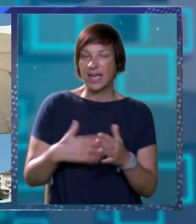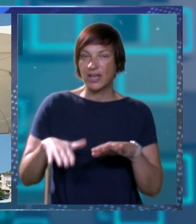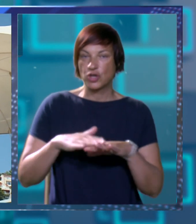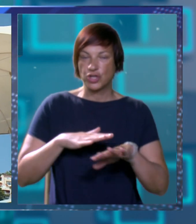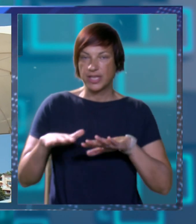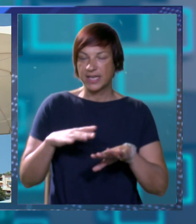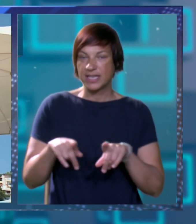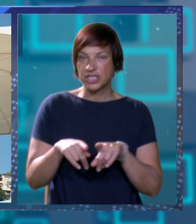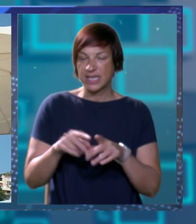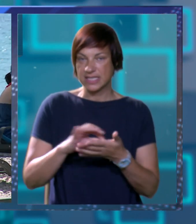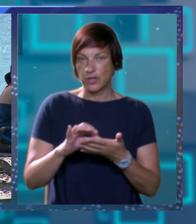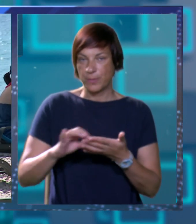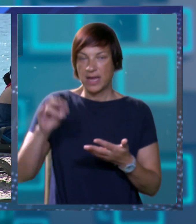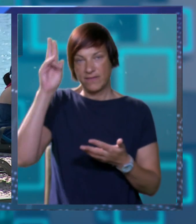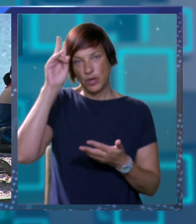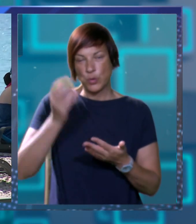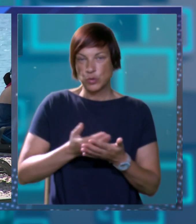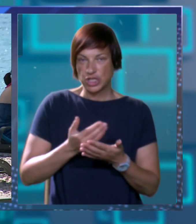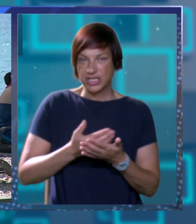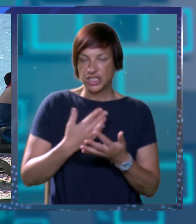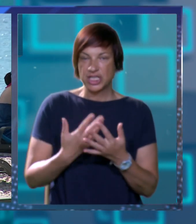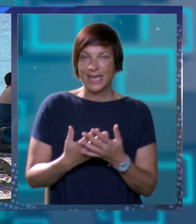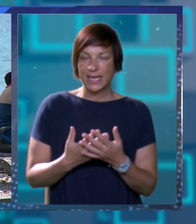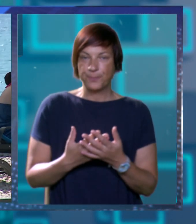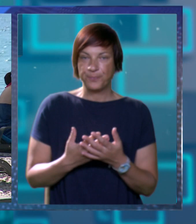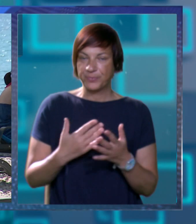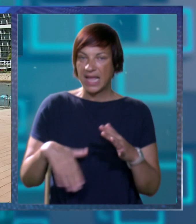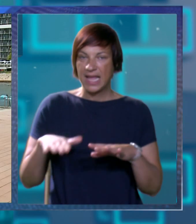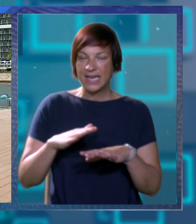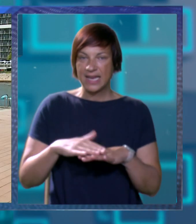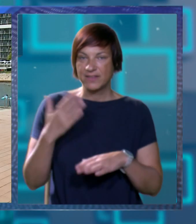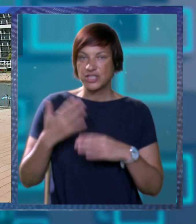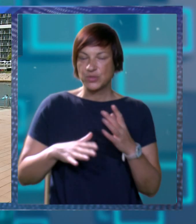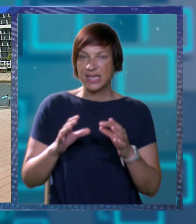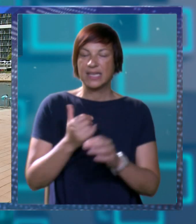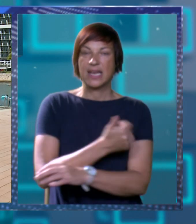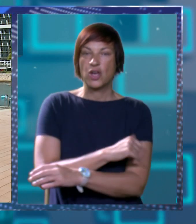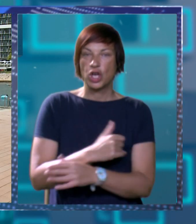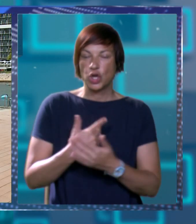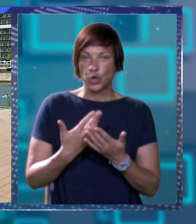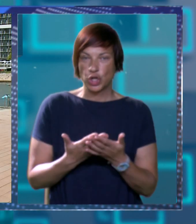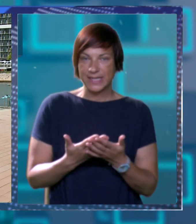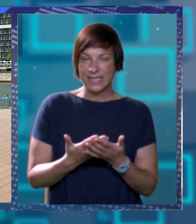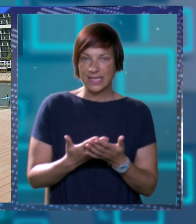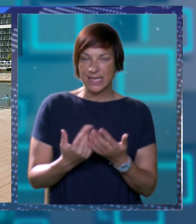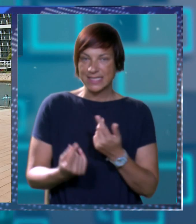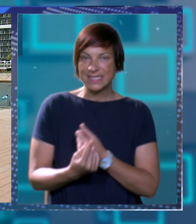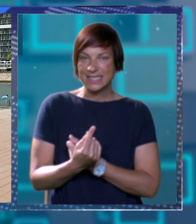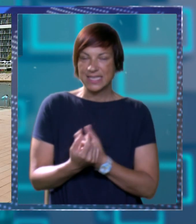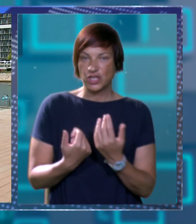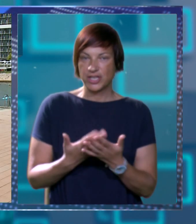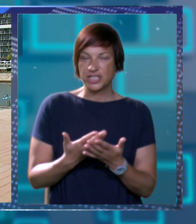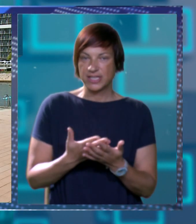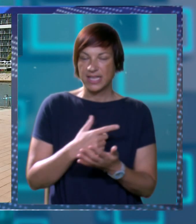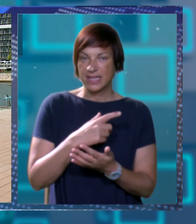kako dodaje građani također prijavljuju moguće onečišćenja. Pa najčešće u zadnjih nekoliko godina se događa